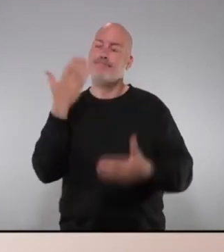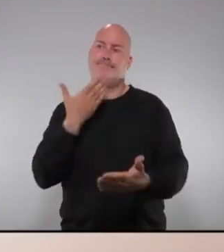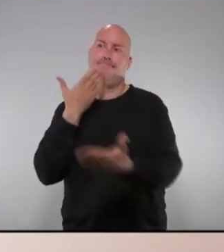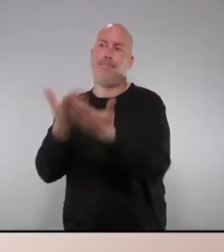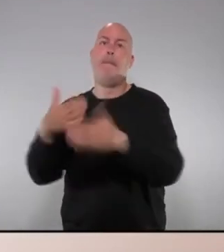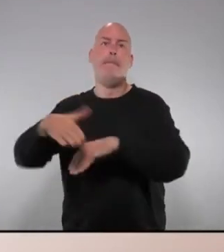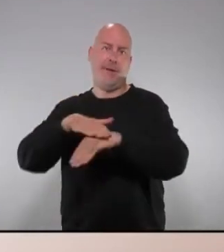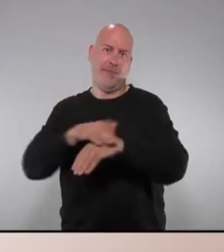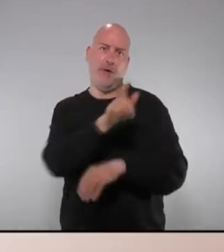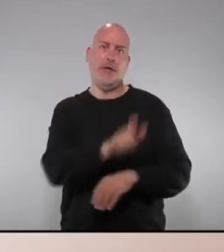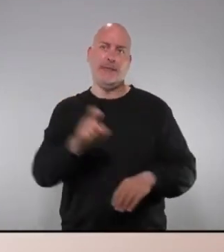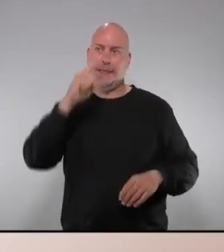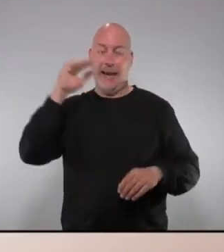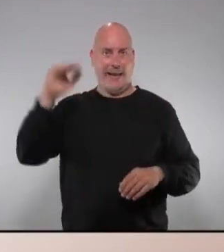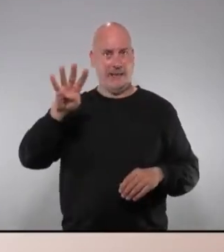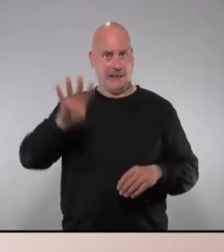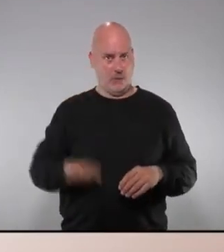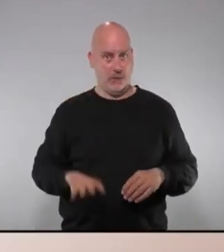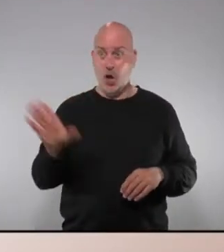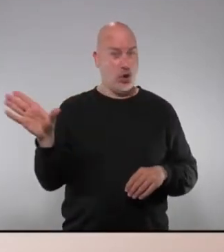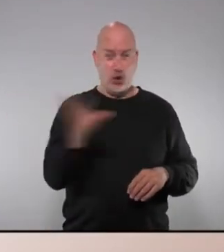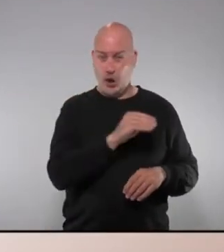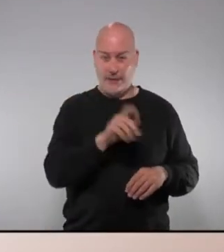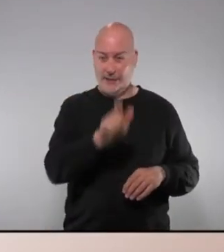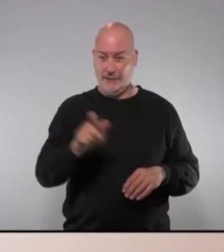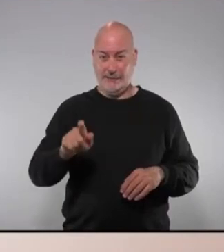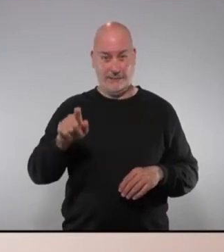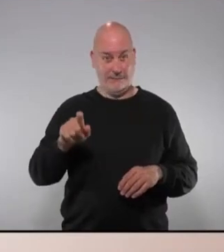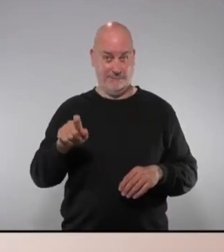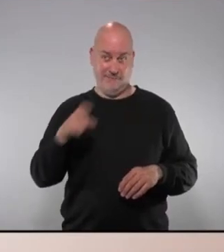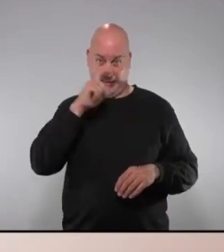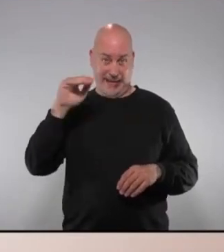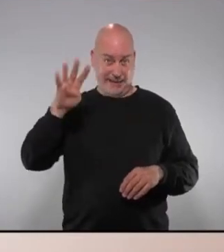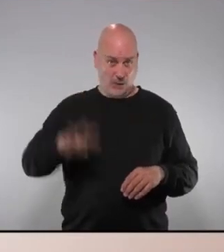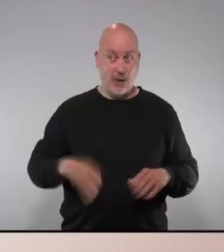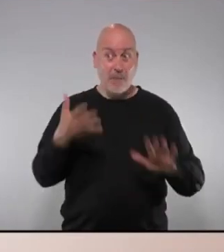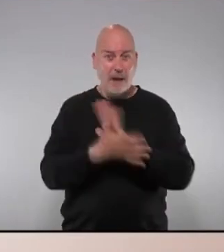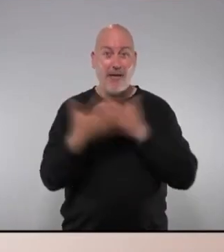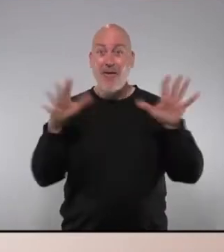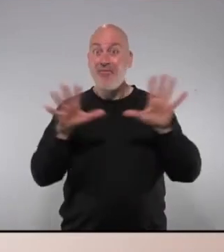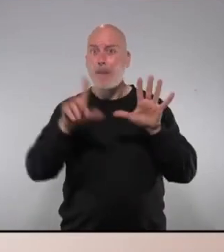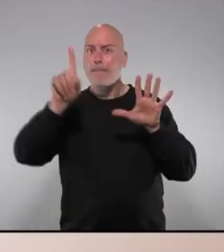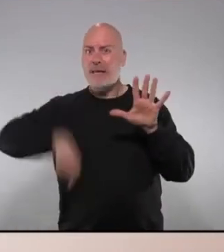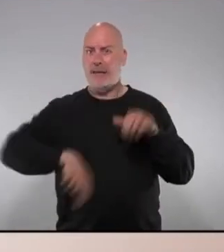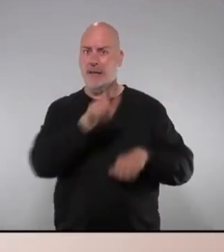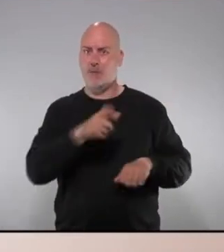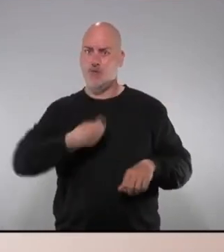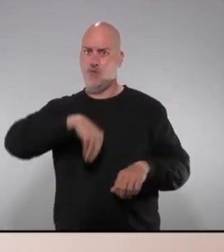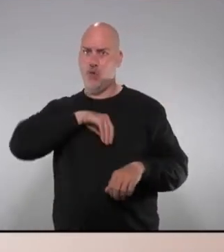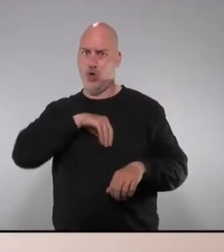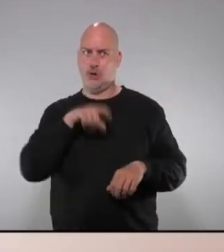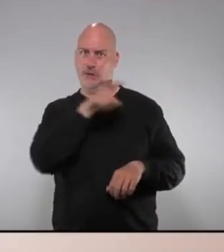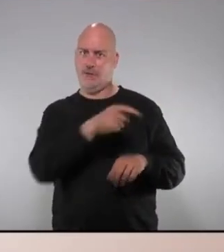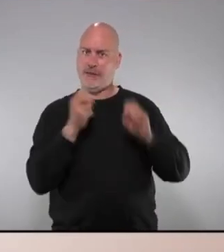Catalunya. A tota la gent de Catalunya en realitat pels 10.000 molts a les nostres residències geriàtriques durant la pandèmia un forat